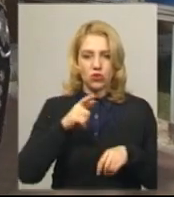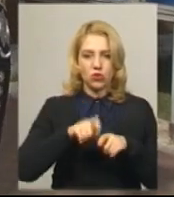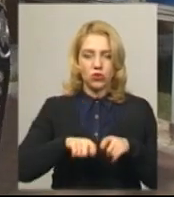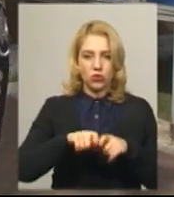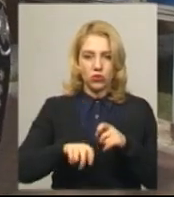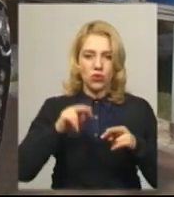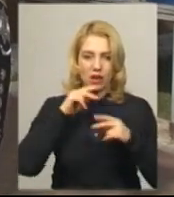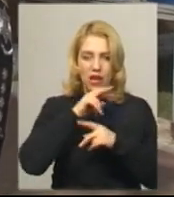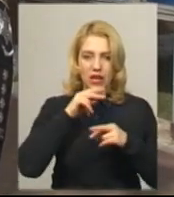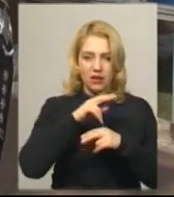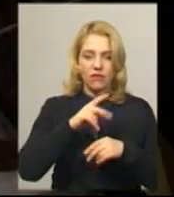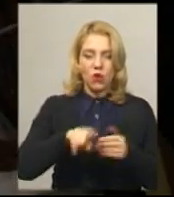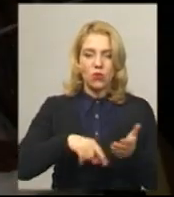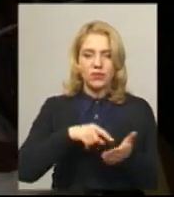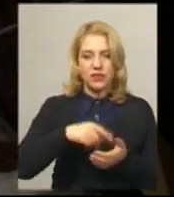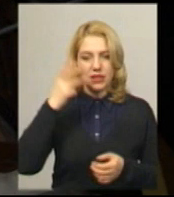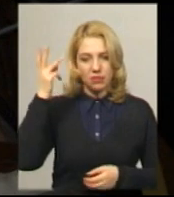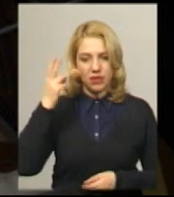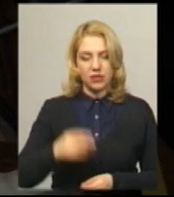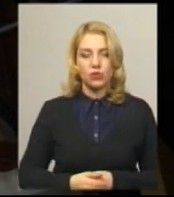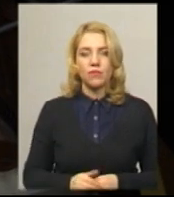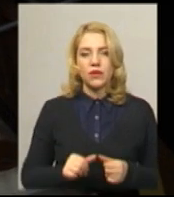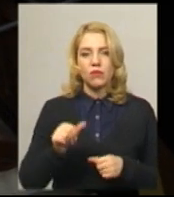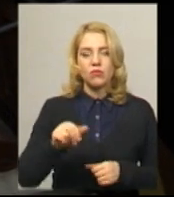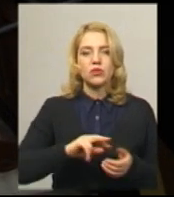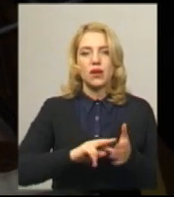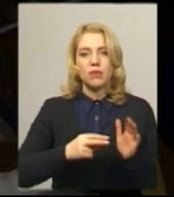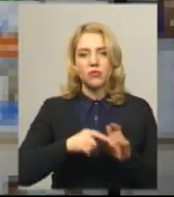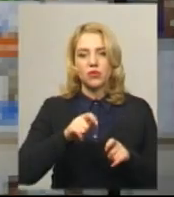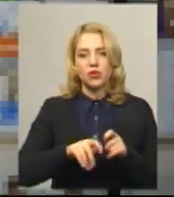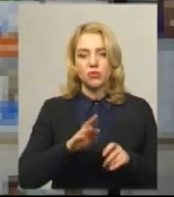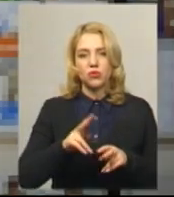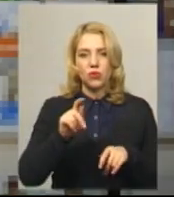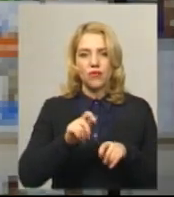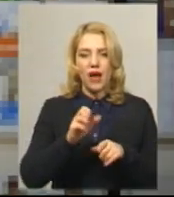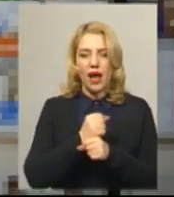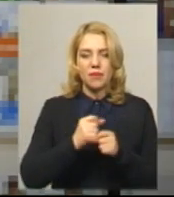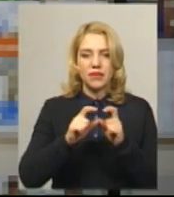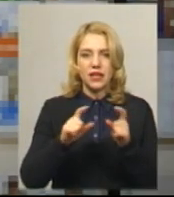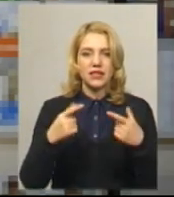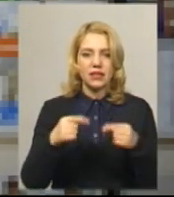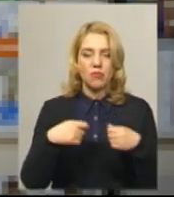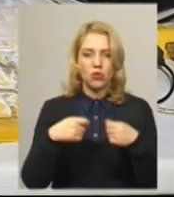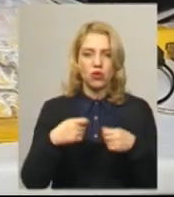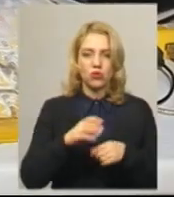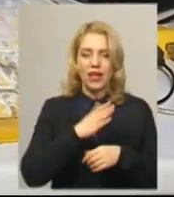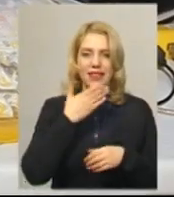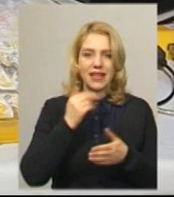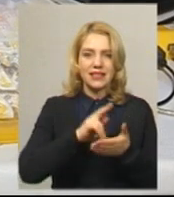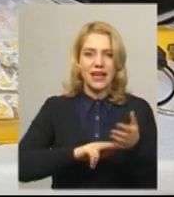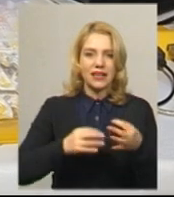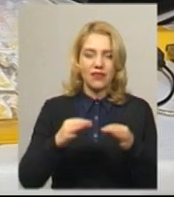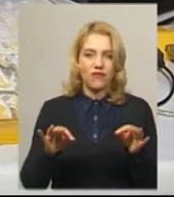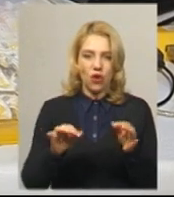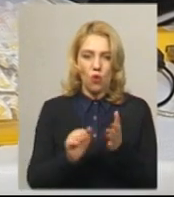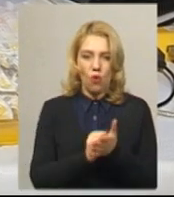наркотичних речовин в місті Хмельницькому. Позапланову перевірку проведуть в аптеці, в якій, ймовірно, продають не сертифіковані маски, каже начальник державної